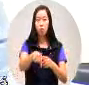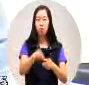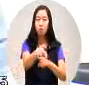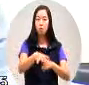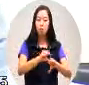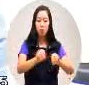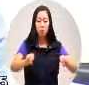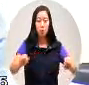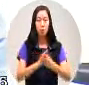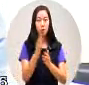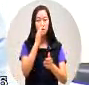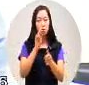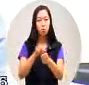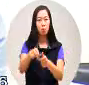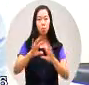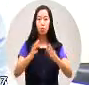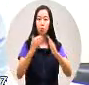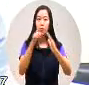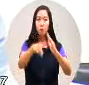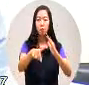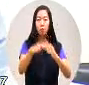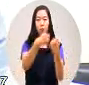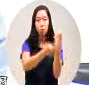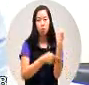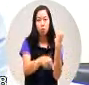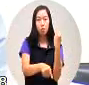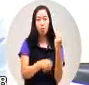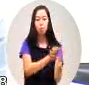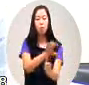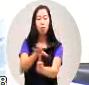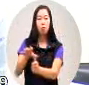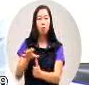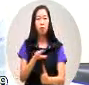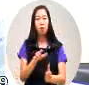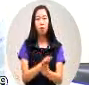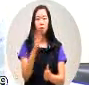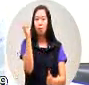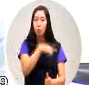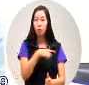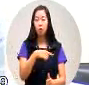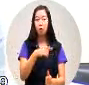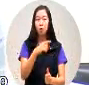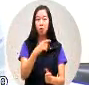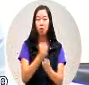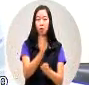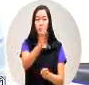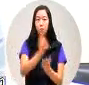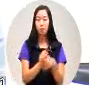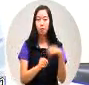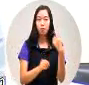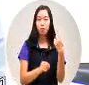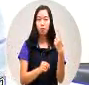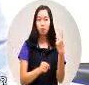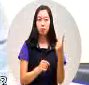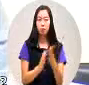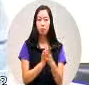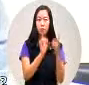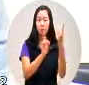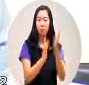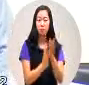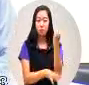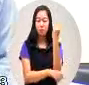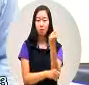就会受到国家公园法来限制不可以把一根一草一木